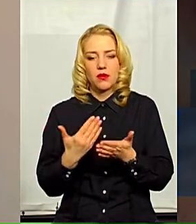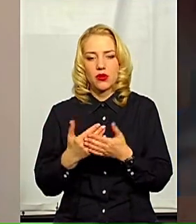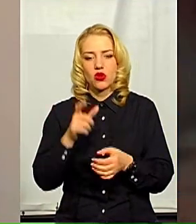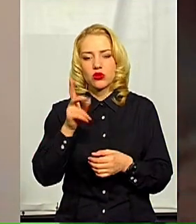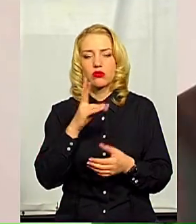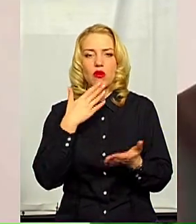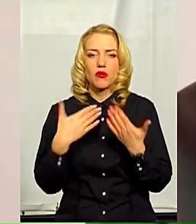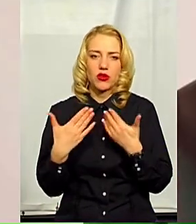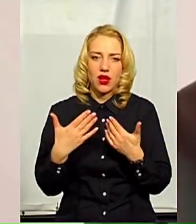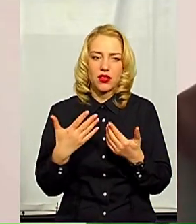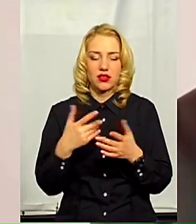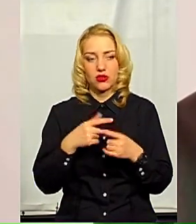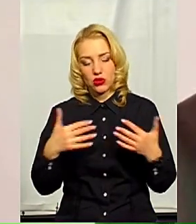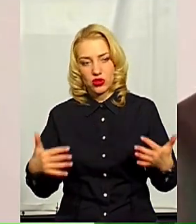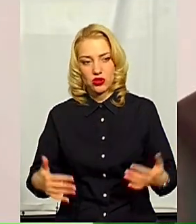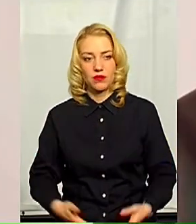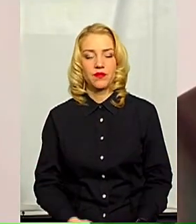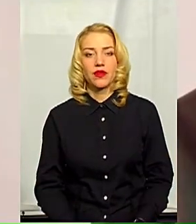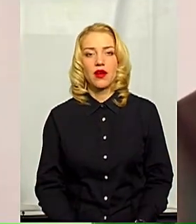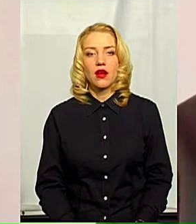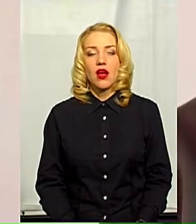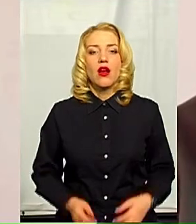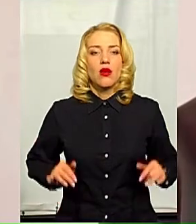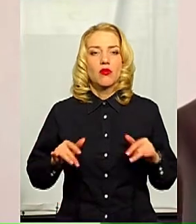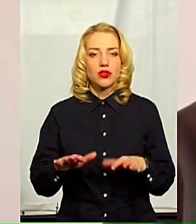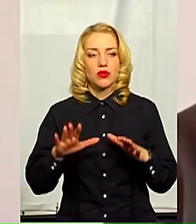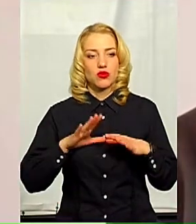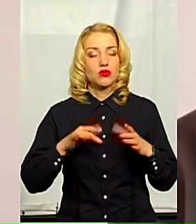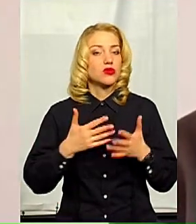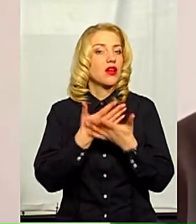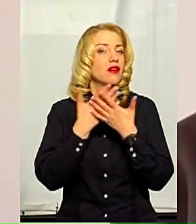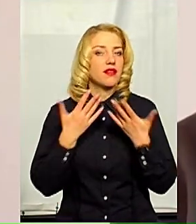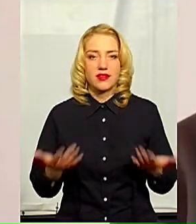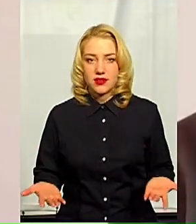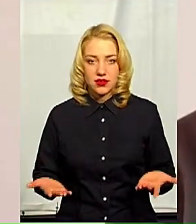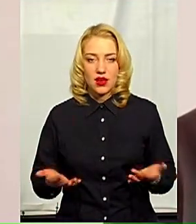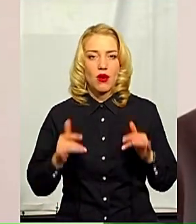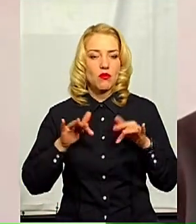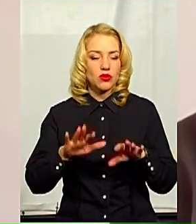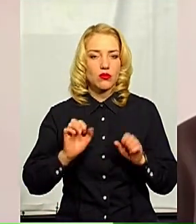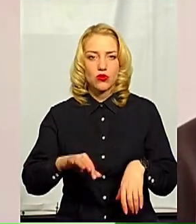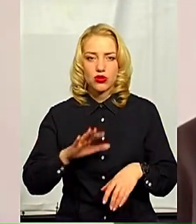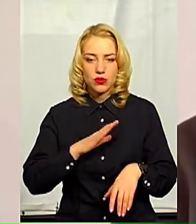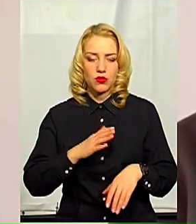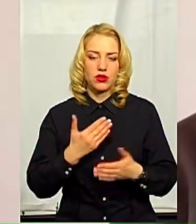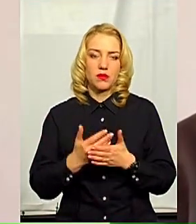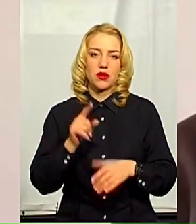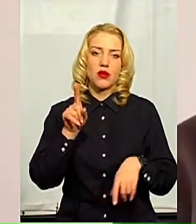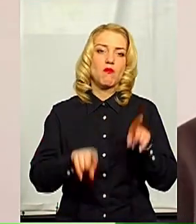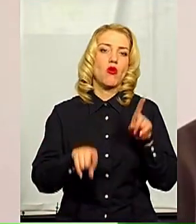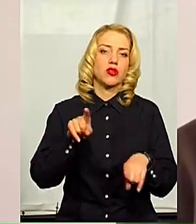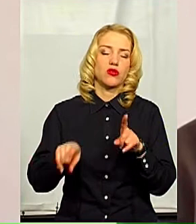контакті, тощо. Однозначно, події можуть бути різні. Події можуть йти по шляху подиноких